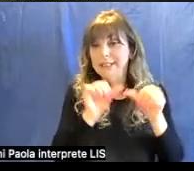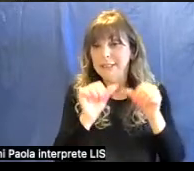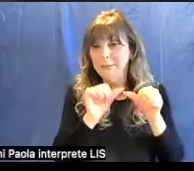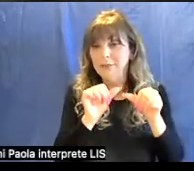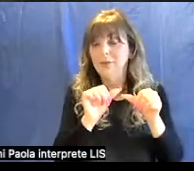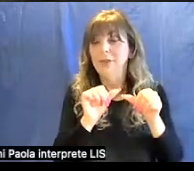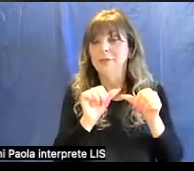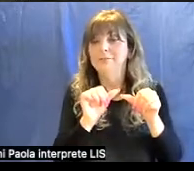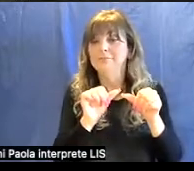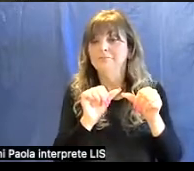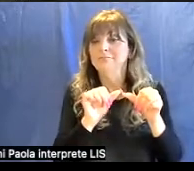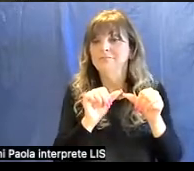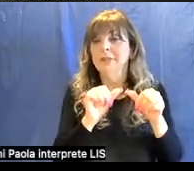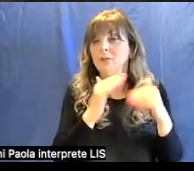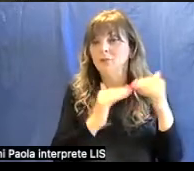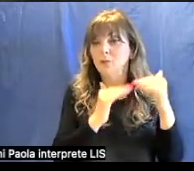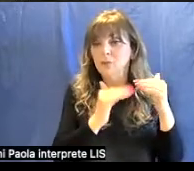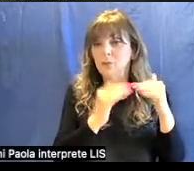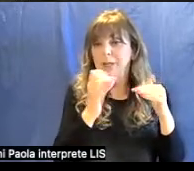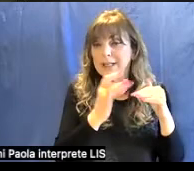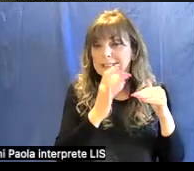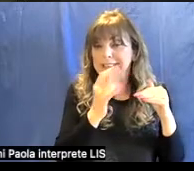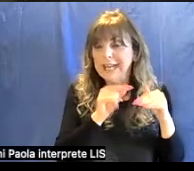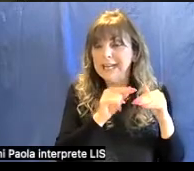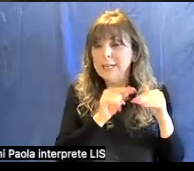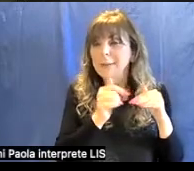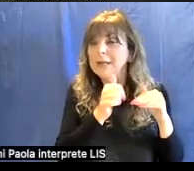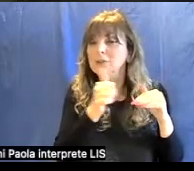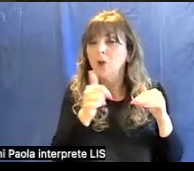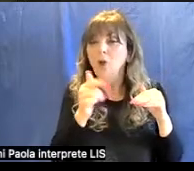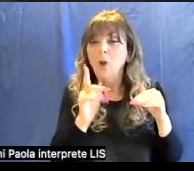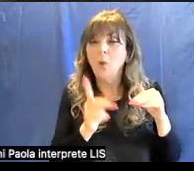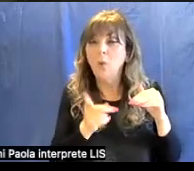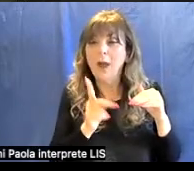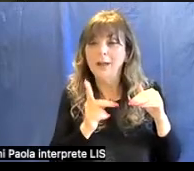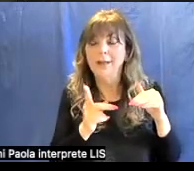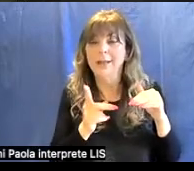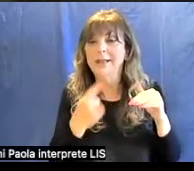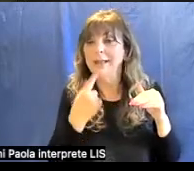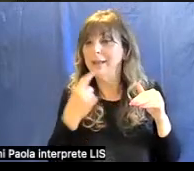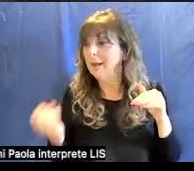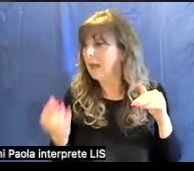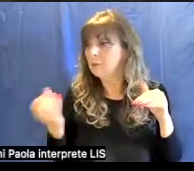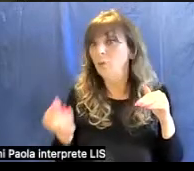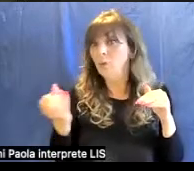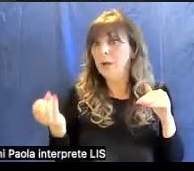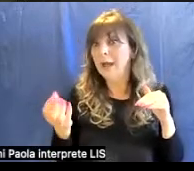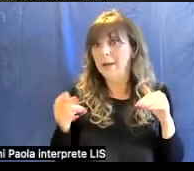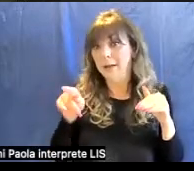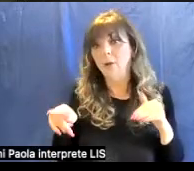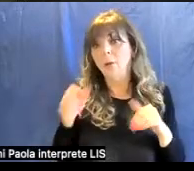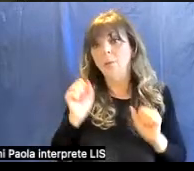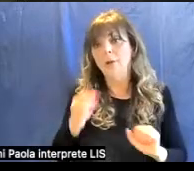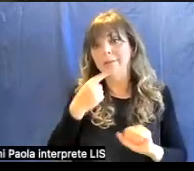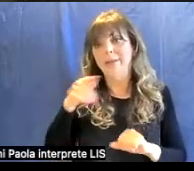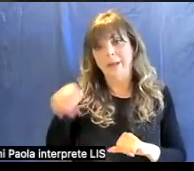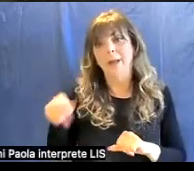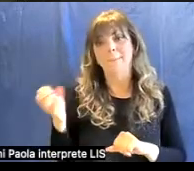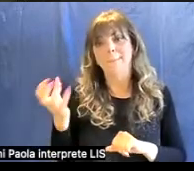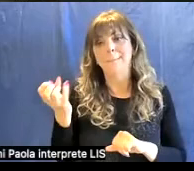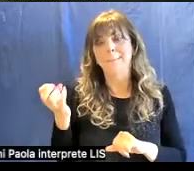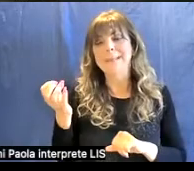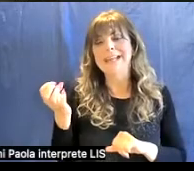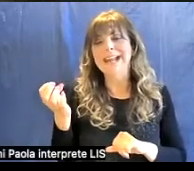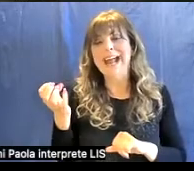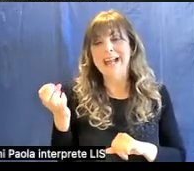composizione chimica e struttura cristallina, ma solo quelli che si formano in natura si possono definire minerali. Qui vediamo